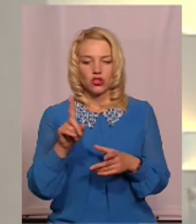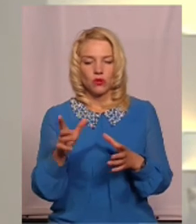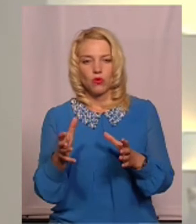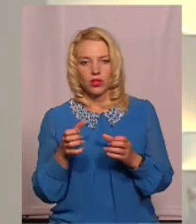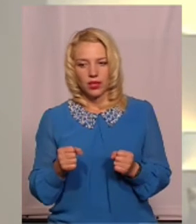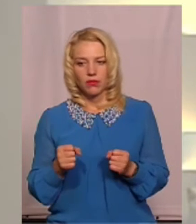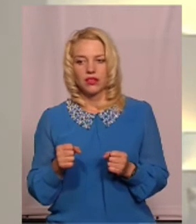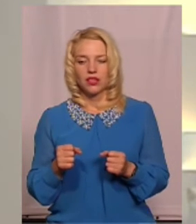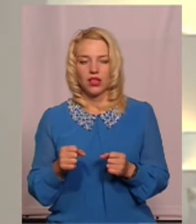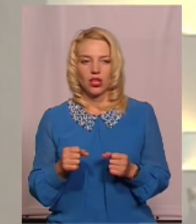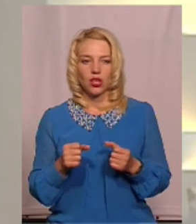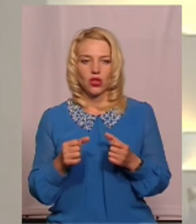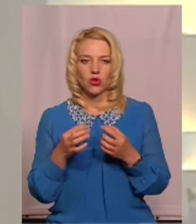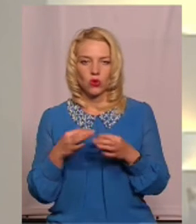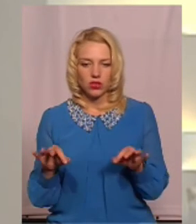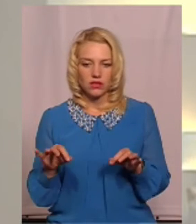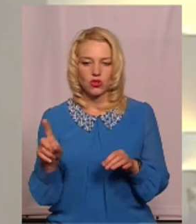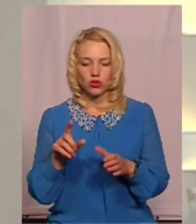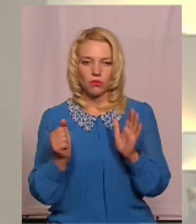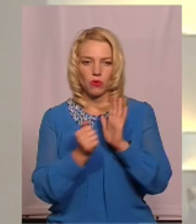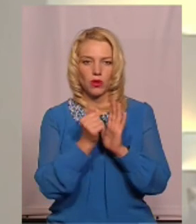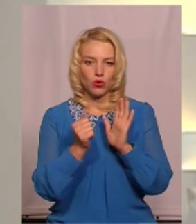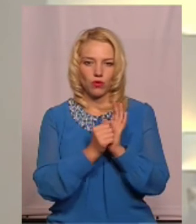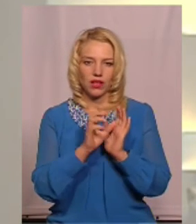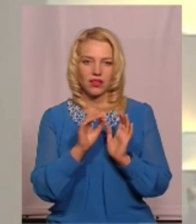правопорушників в інтернеті, в соціальних сітях?